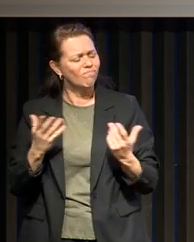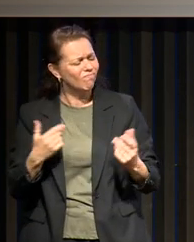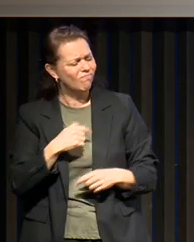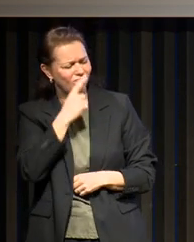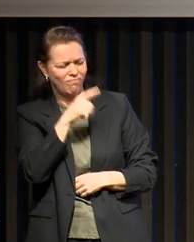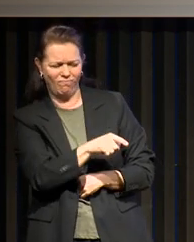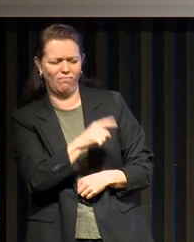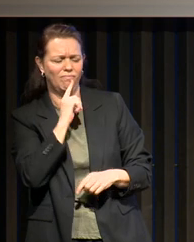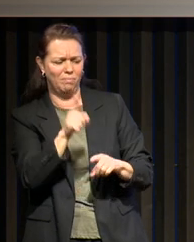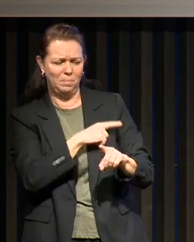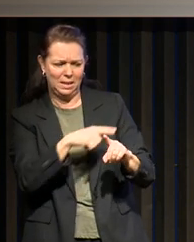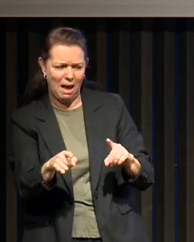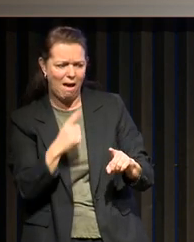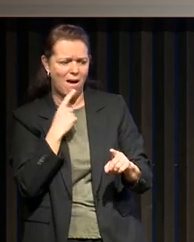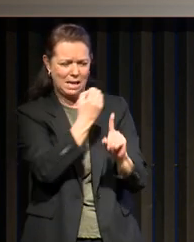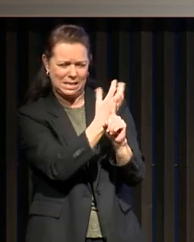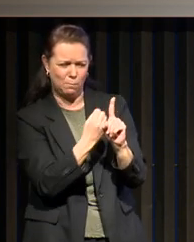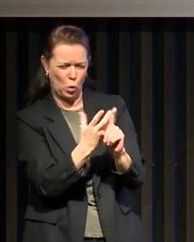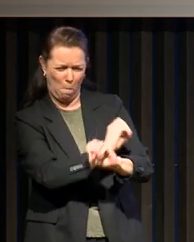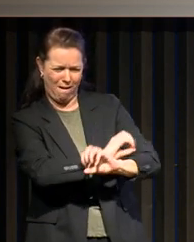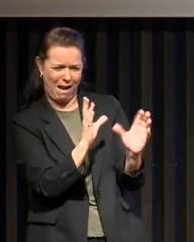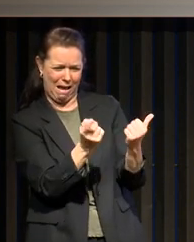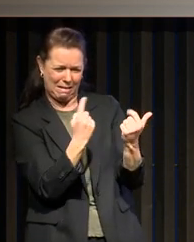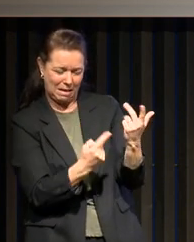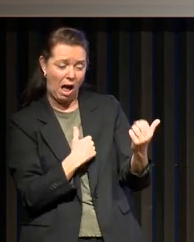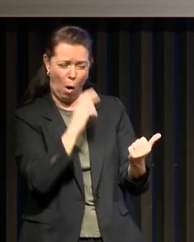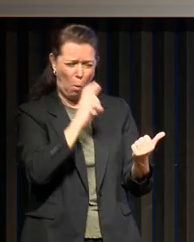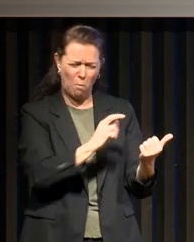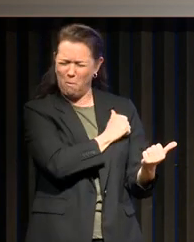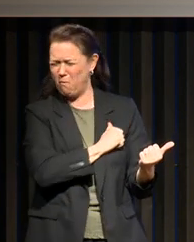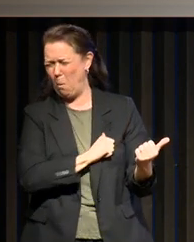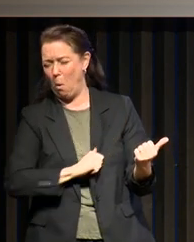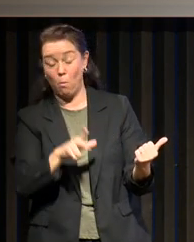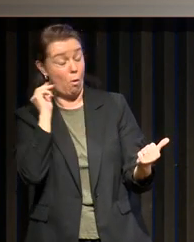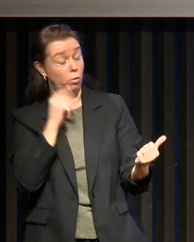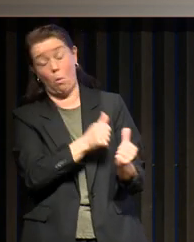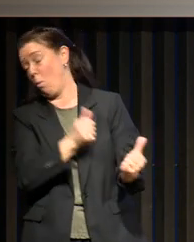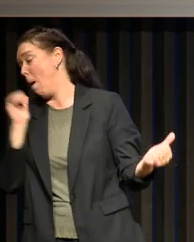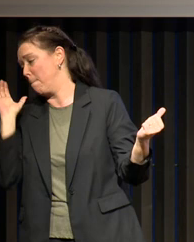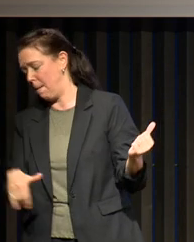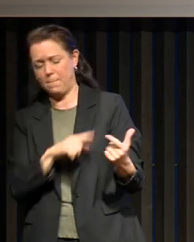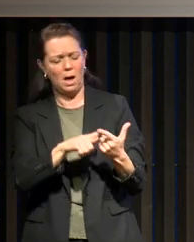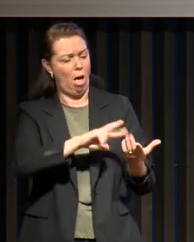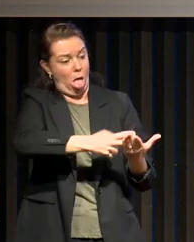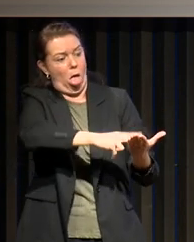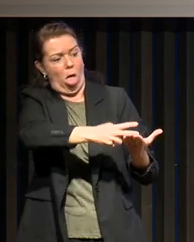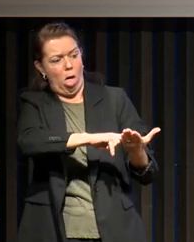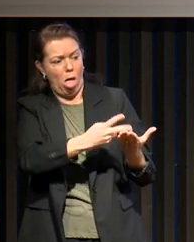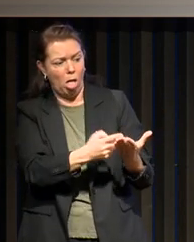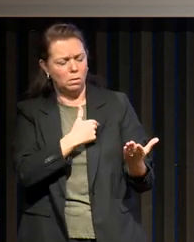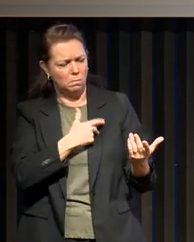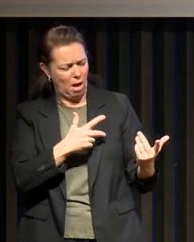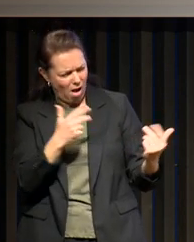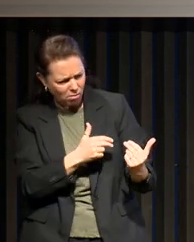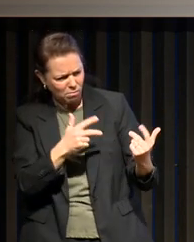qu'un syndrome dont les symptômes sont si clairs, un ronflement fort qui peut être entendu à distance, un sommeil agité, interrompu par des arrêts